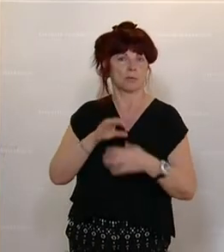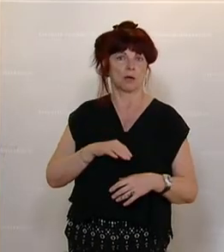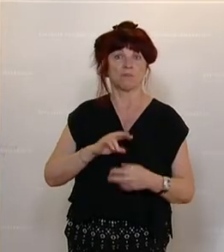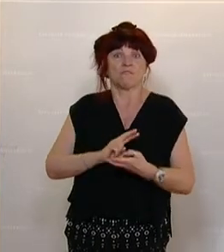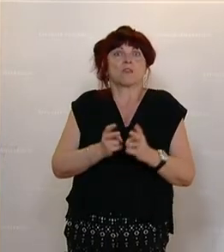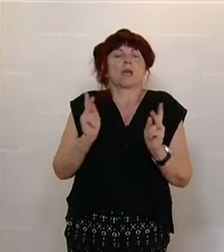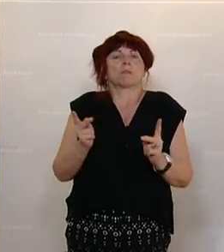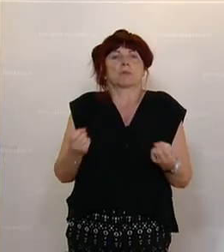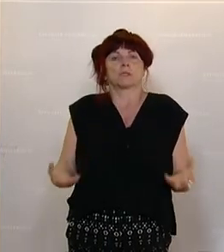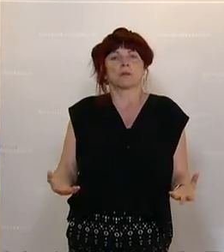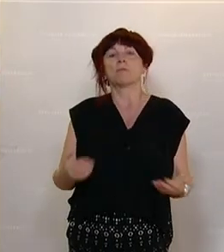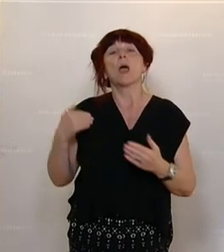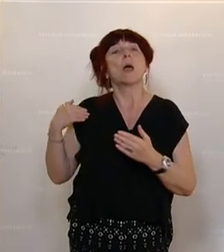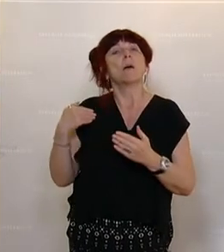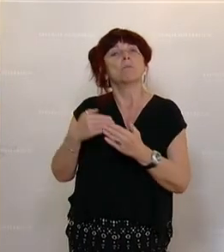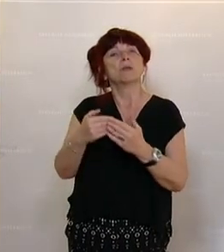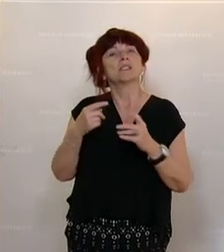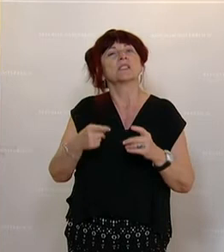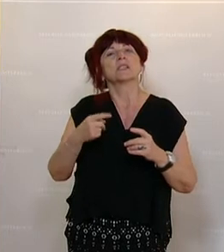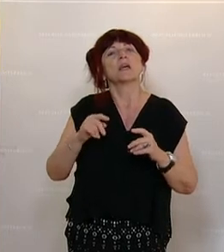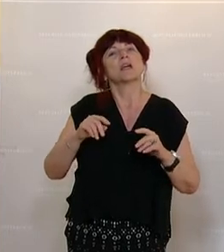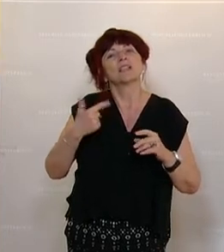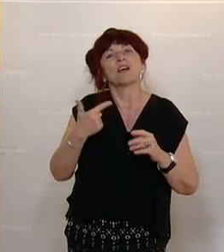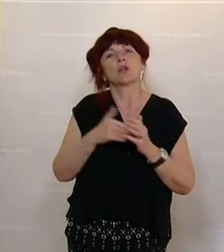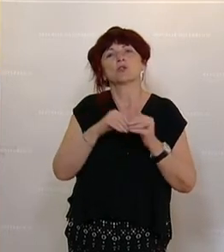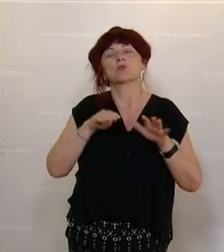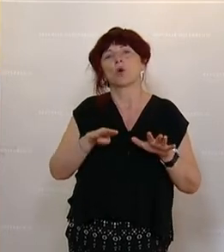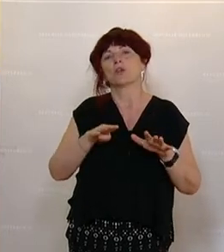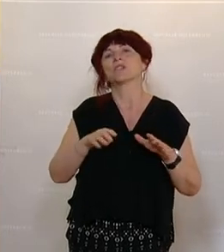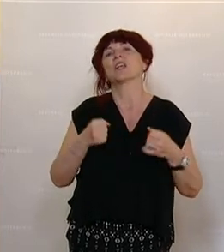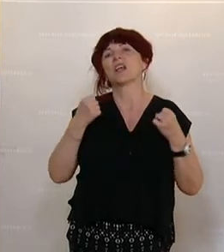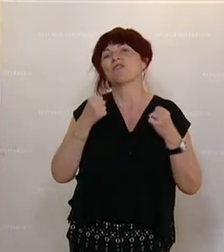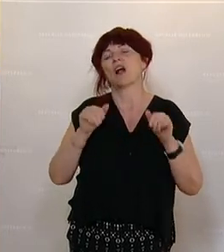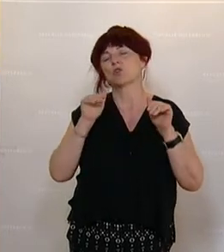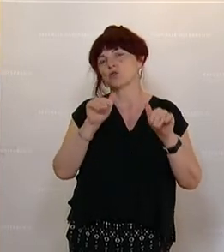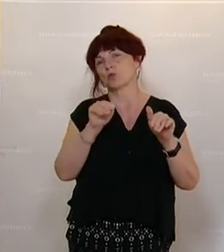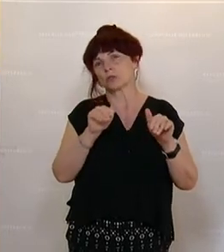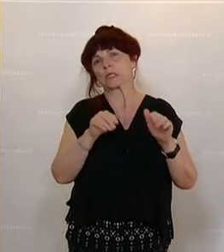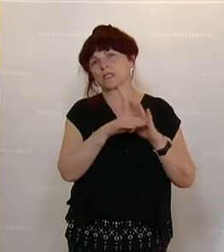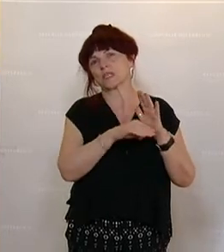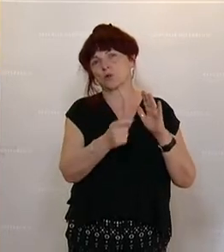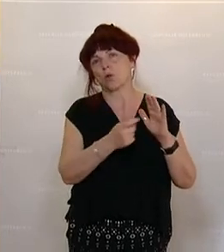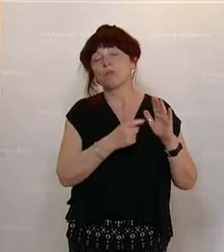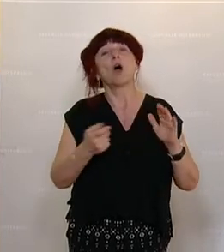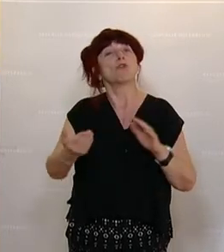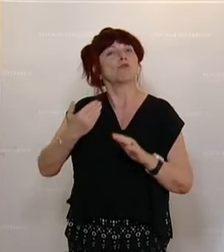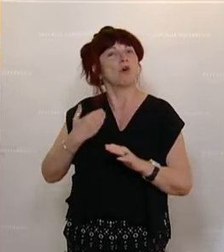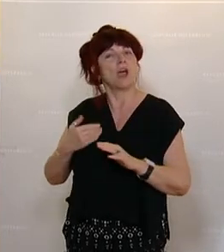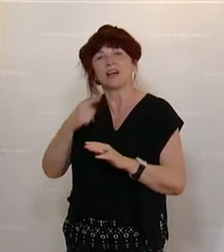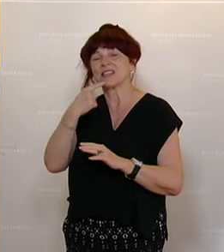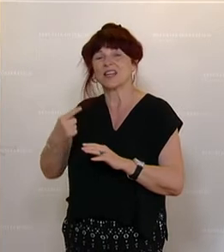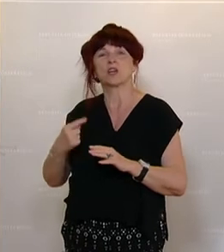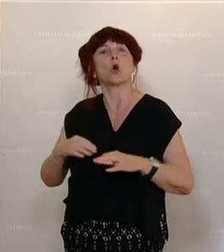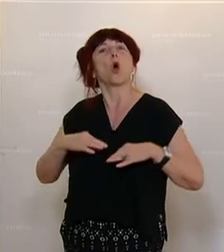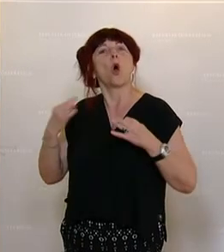Bis zum Inkrafttreten des Gewaltschutzgesetzes 2019 war mittels Erlass geregelt, dass den Opferschutzeinrichtungen die personenbezogenen Daten